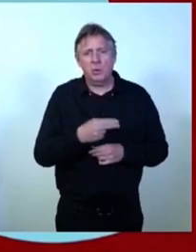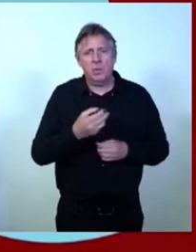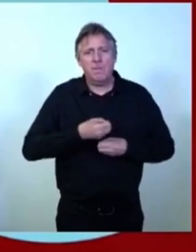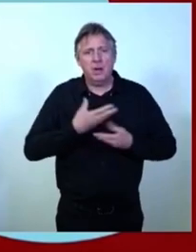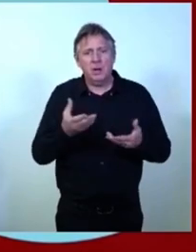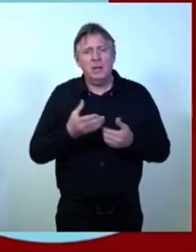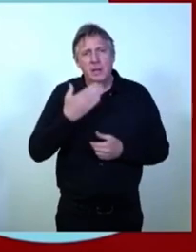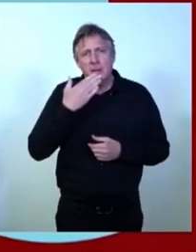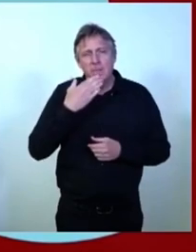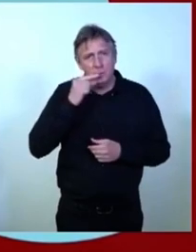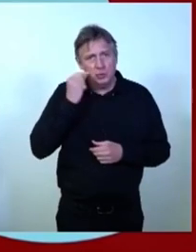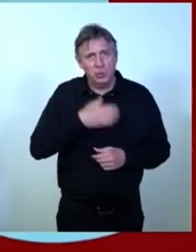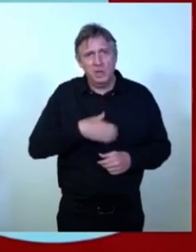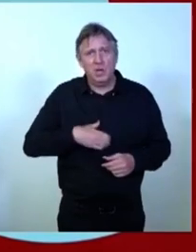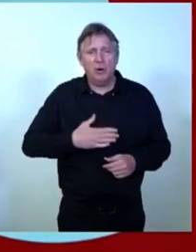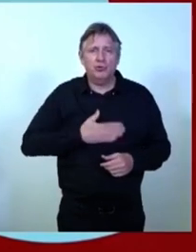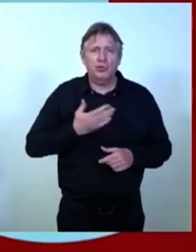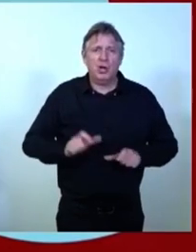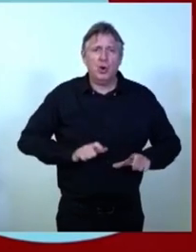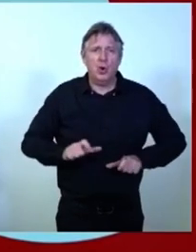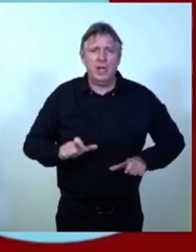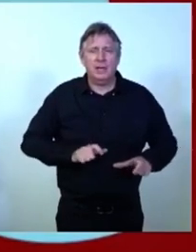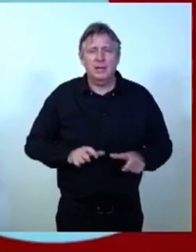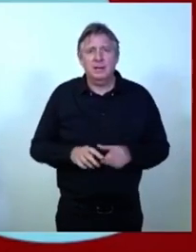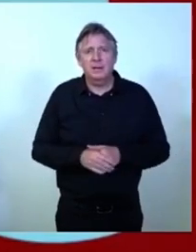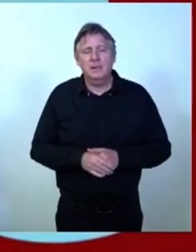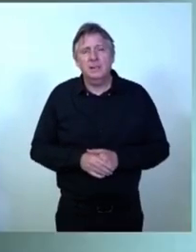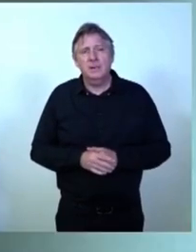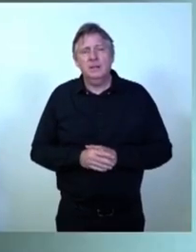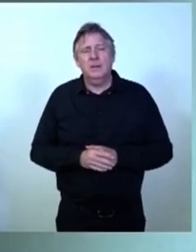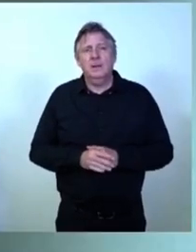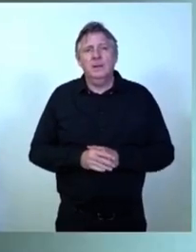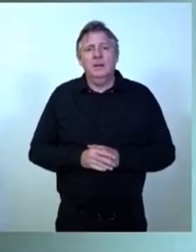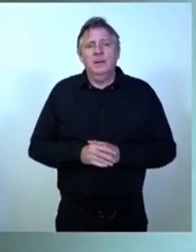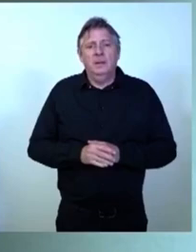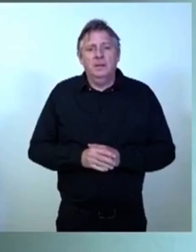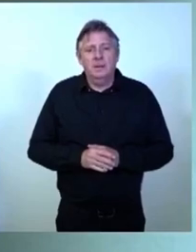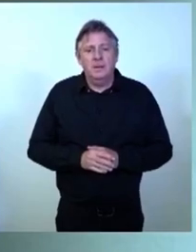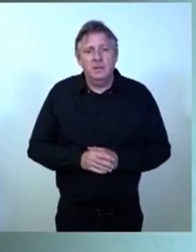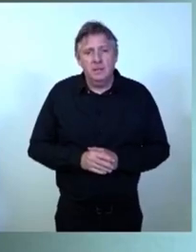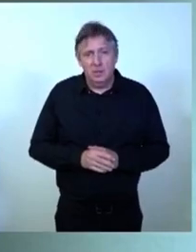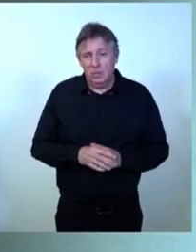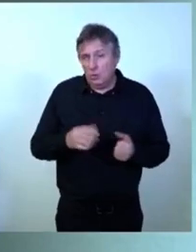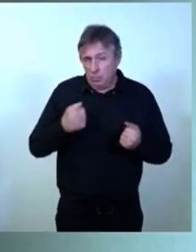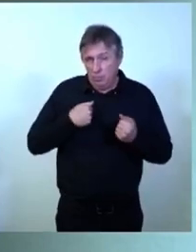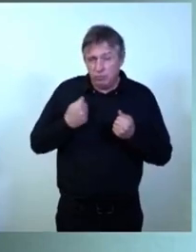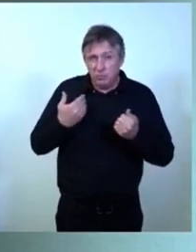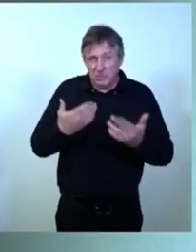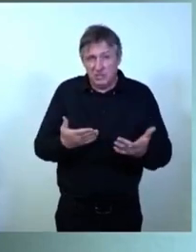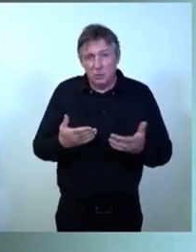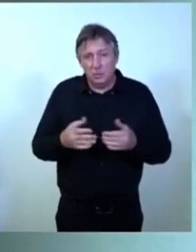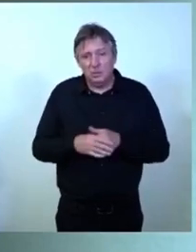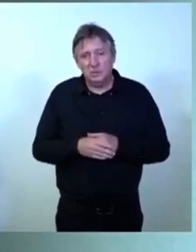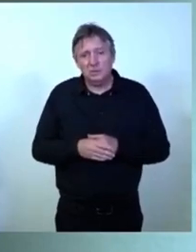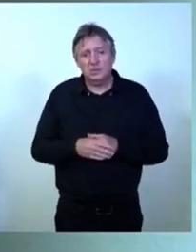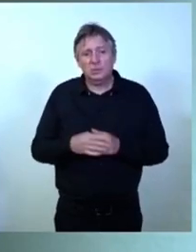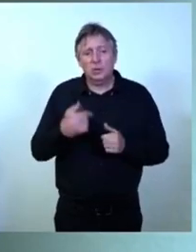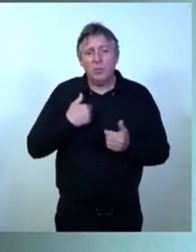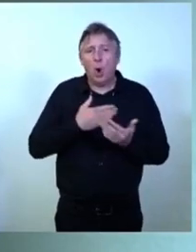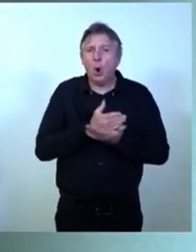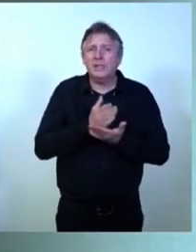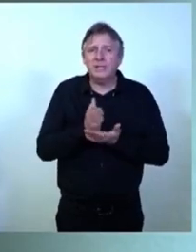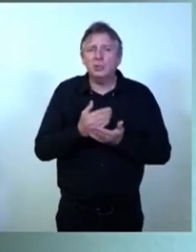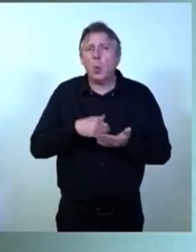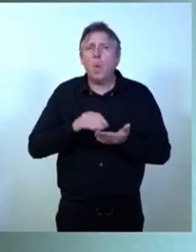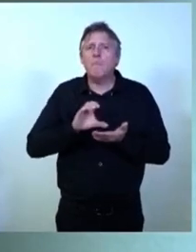Monsieur le maire, chers collègues, nous regrettons que vous n'ayez pas repris la proposition que nous avions faite lors des orientations budgétaires et qui s